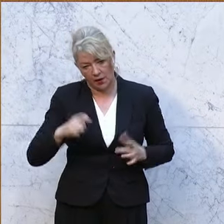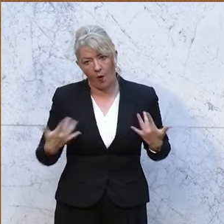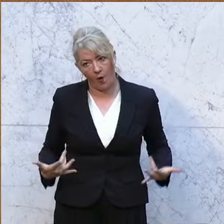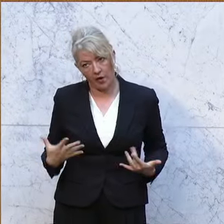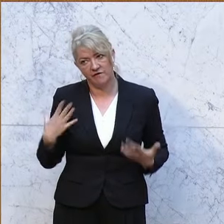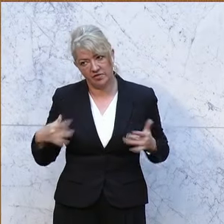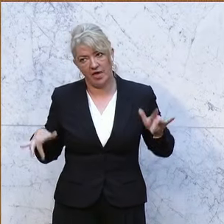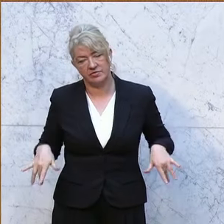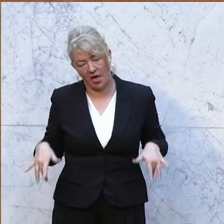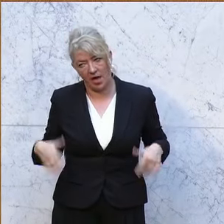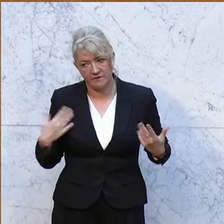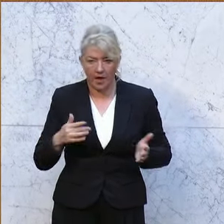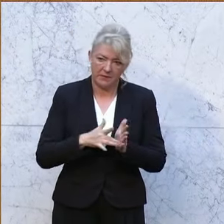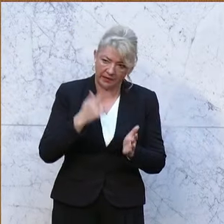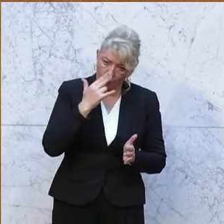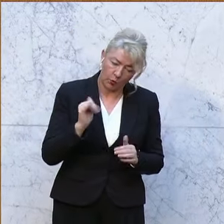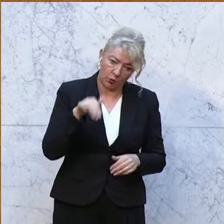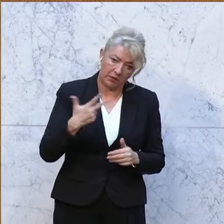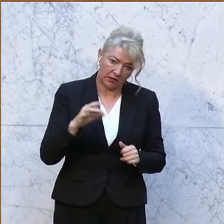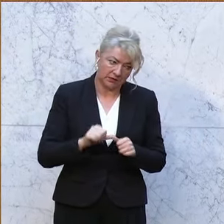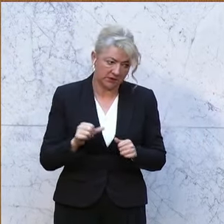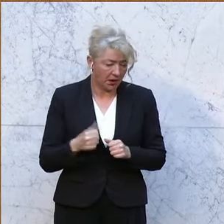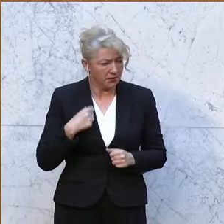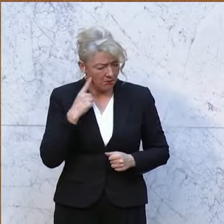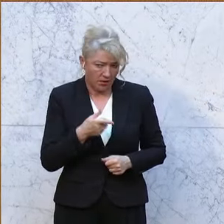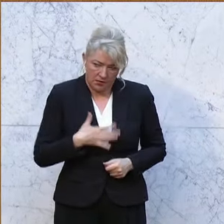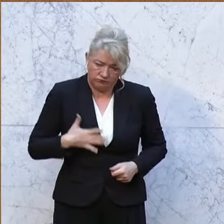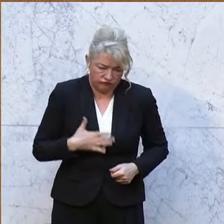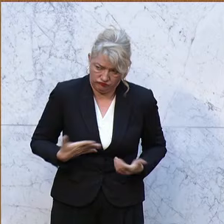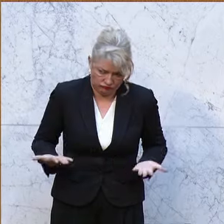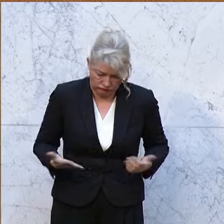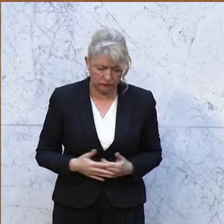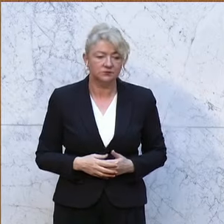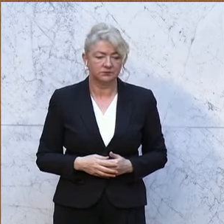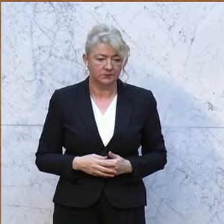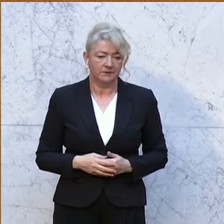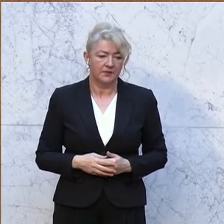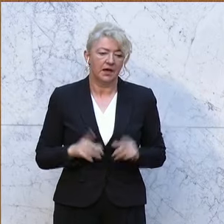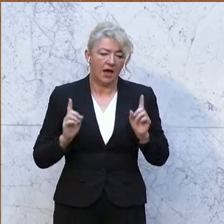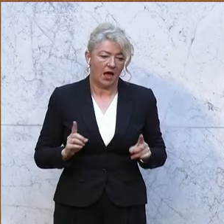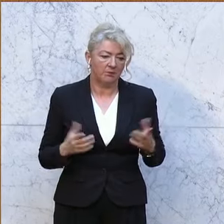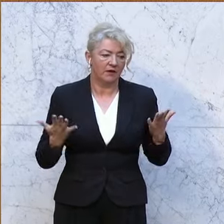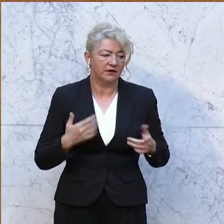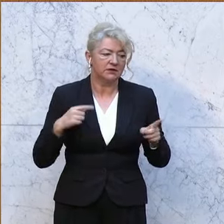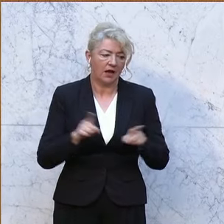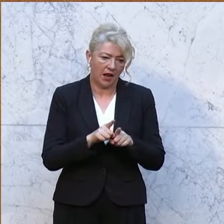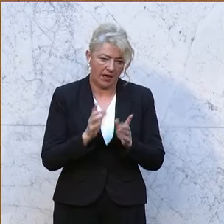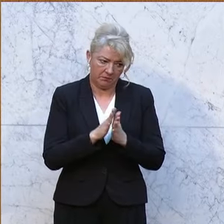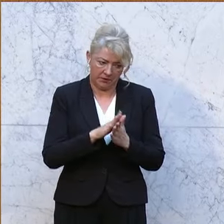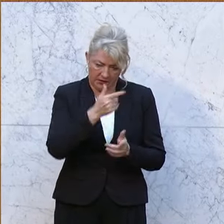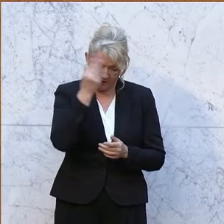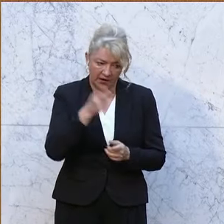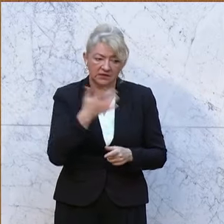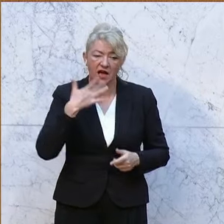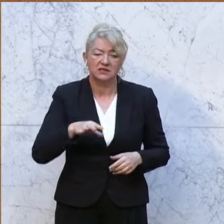wieder hatten. Mitten im Juni über 30 Grad. Ich finde das ja ganz entsetzlich. Nur bitte, Sie mal gleich vergessen können. Diese